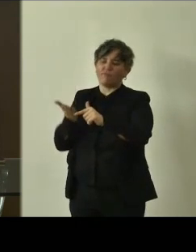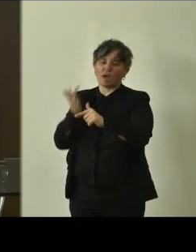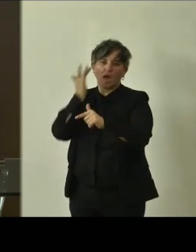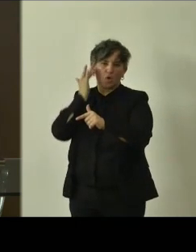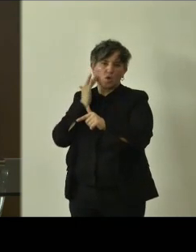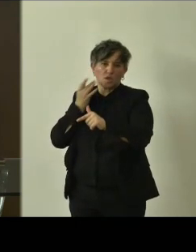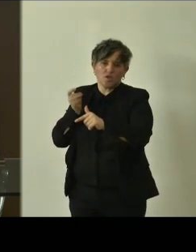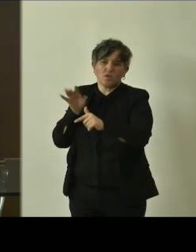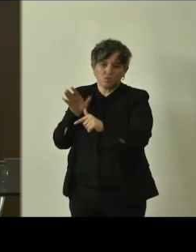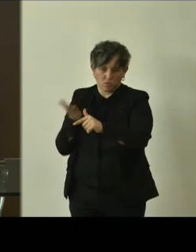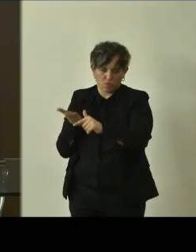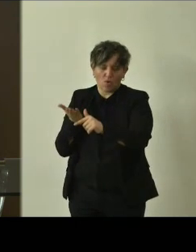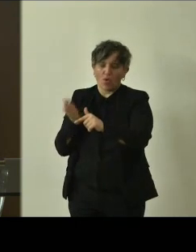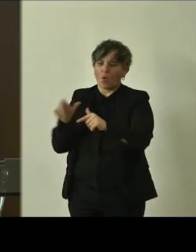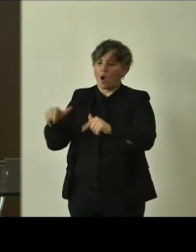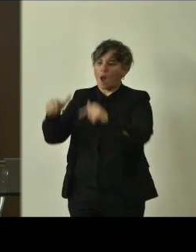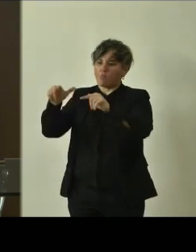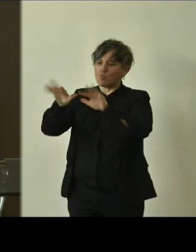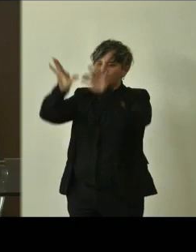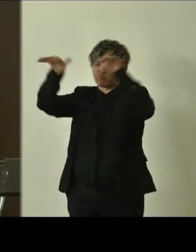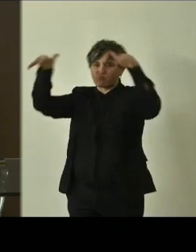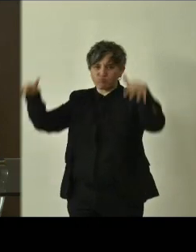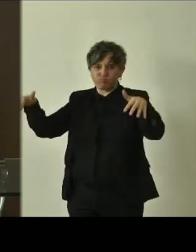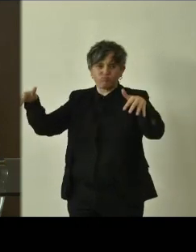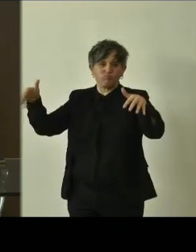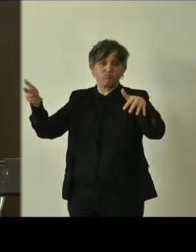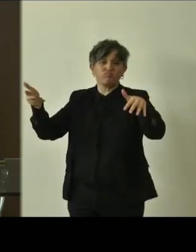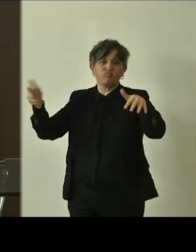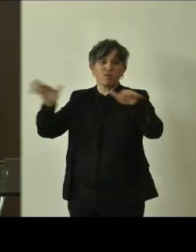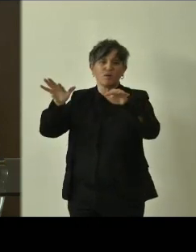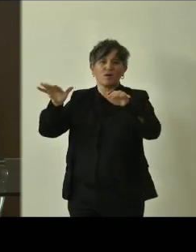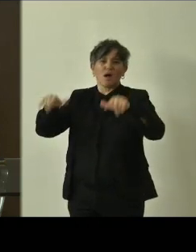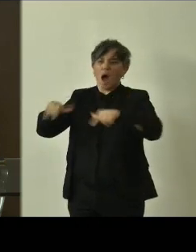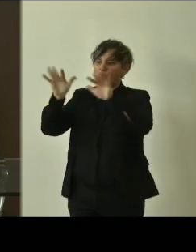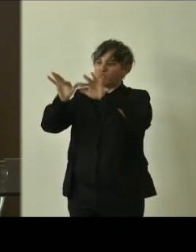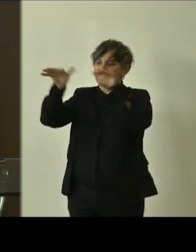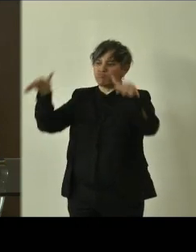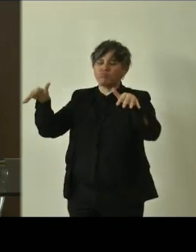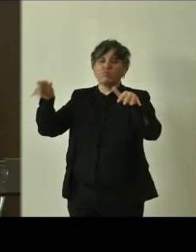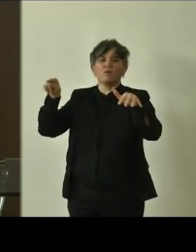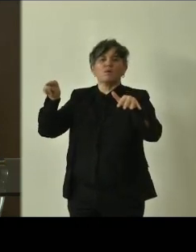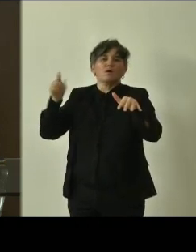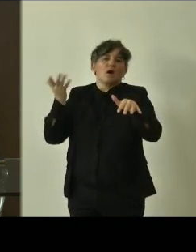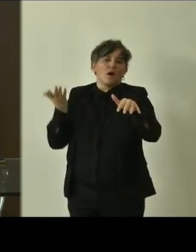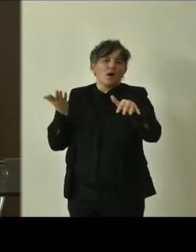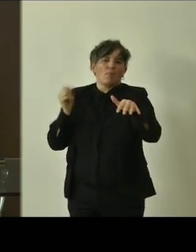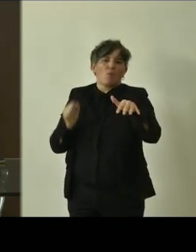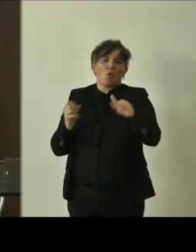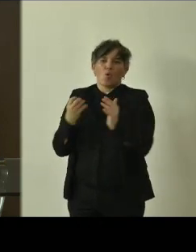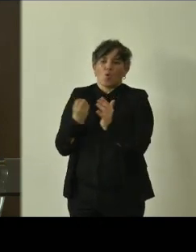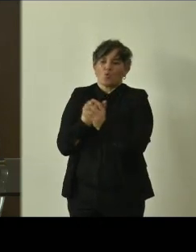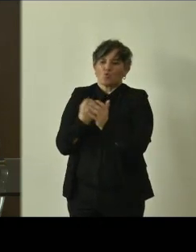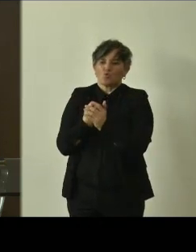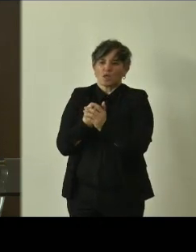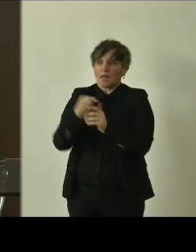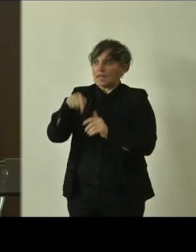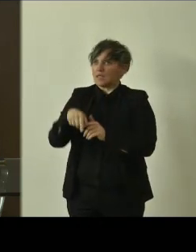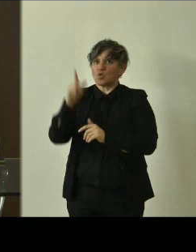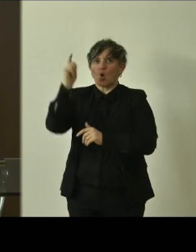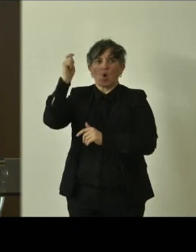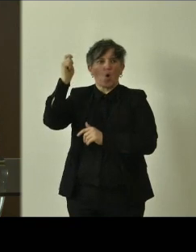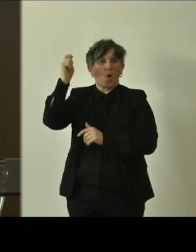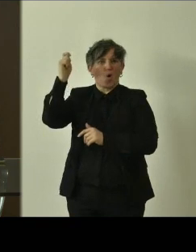sono alberi grandi, hanno grandi rami e troppo spesso, soprattutto adesso con i cambiamenti